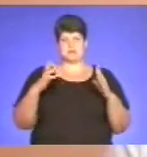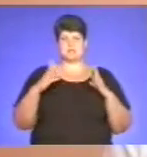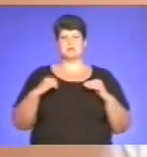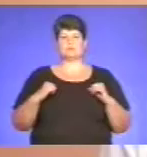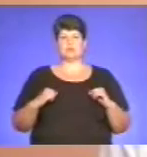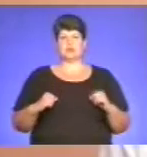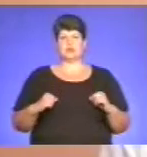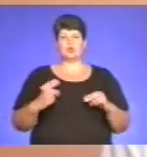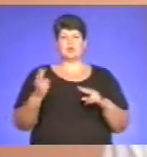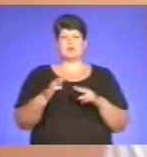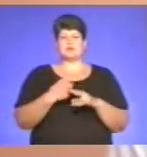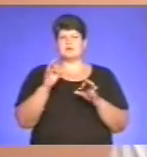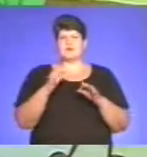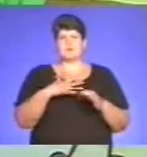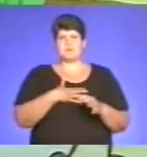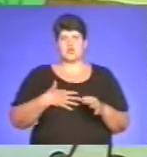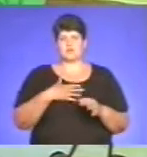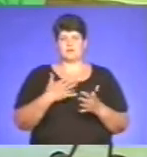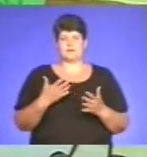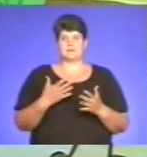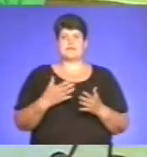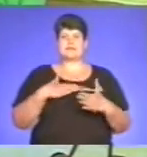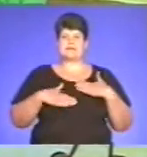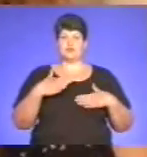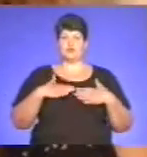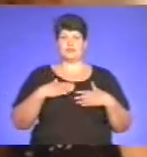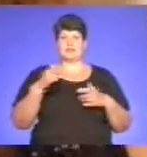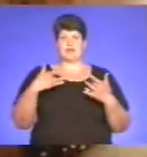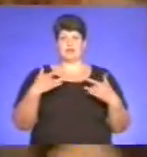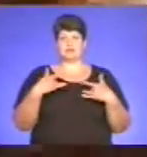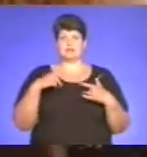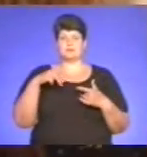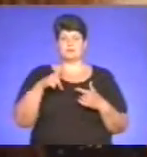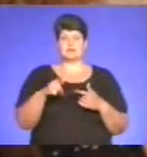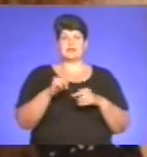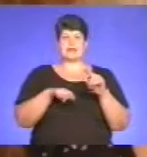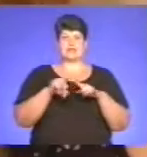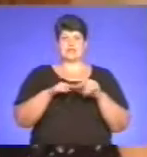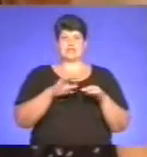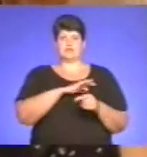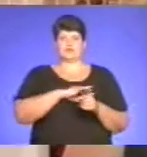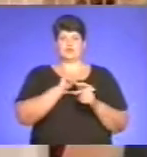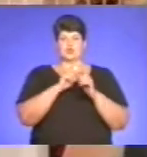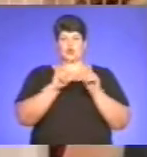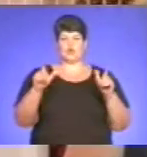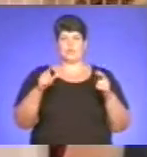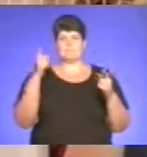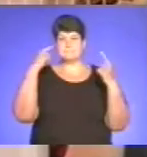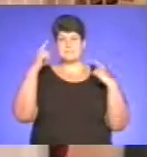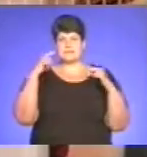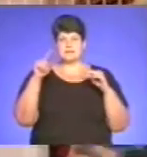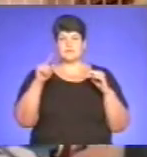без ніяких переживань і так далі. Із задоволенням на концерти йдуть рідні вихованці в школи мистецтв. Чим